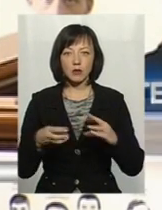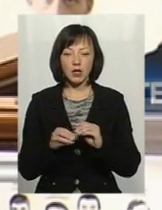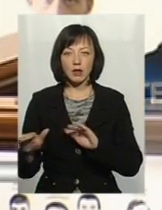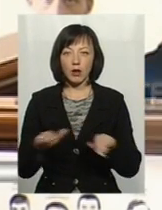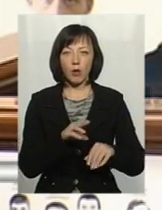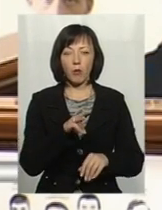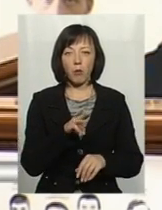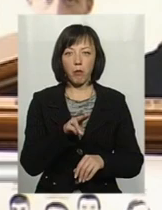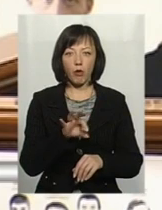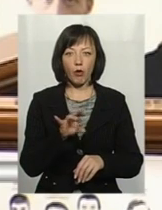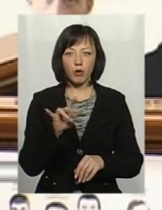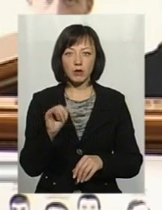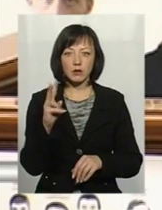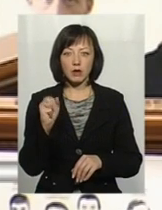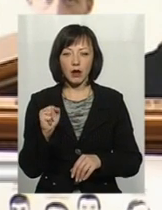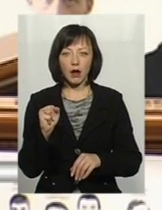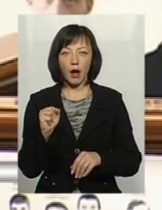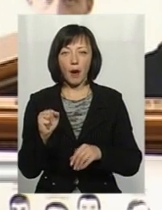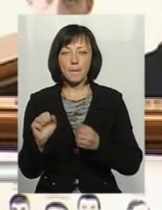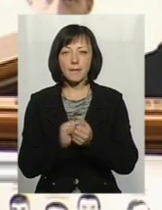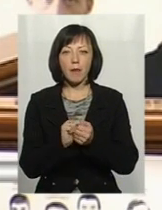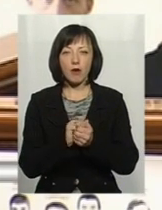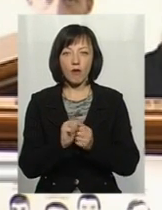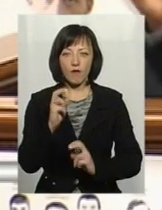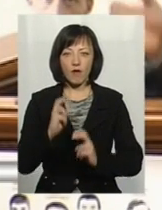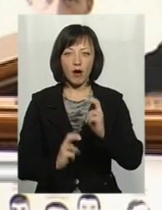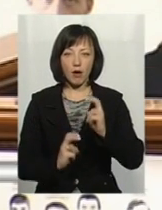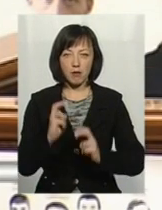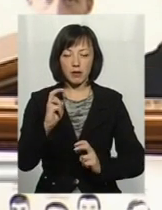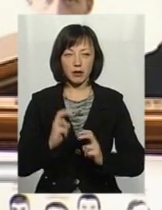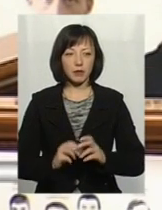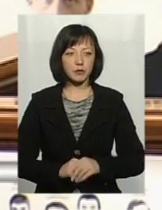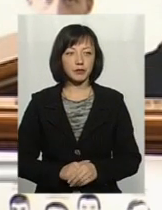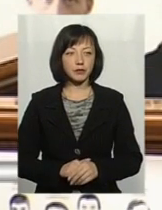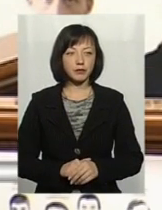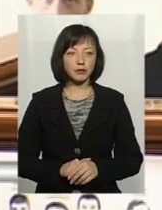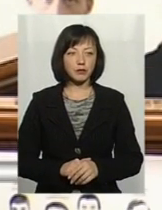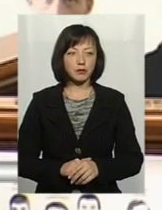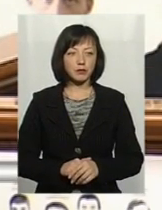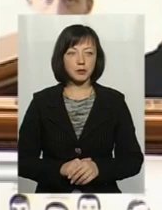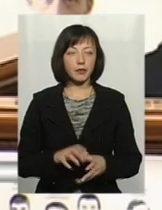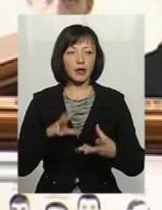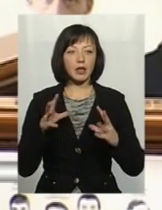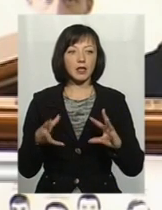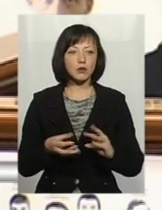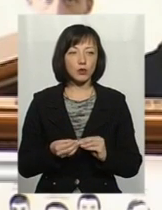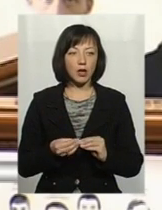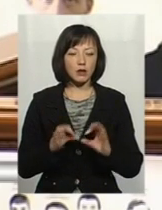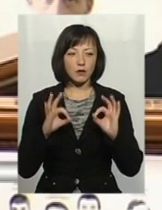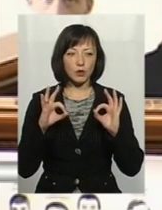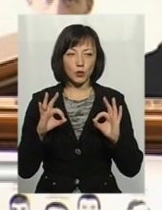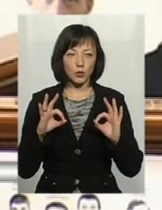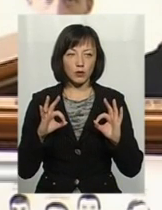понінківської картонної фабрики, картонно-паперового комбінату. Результатів ноль.